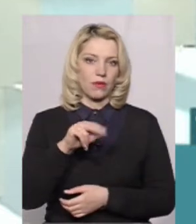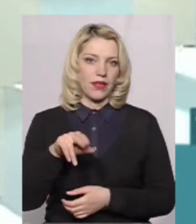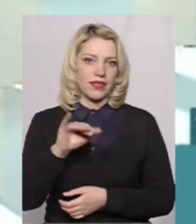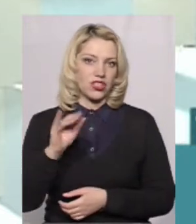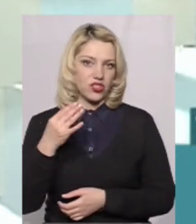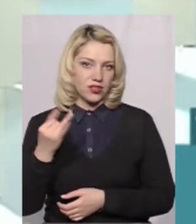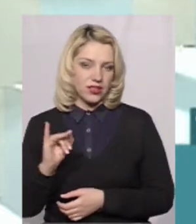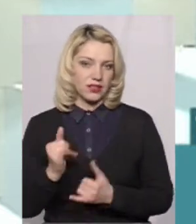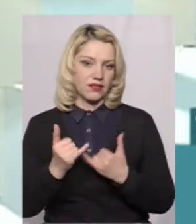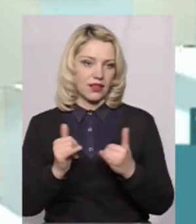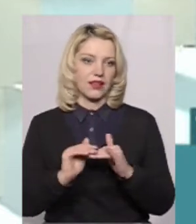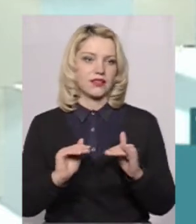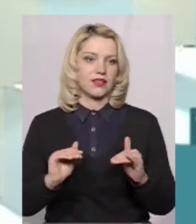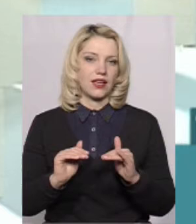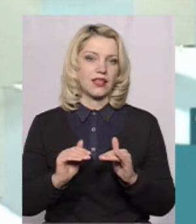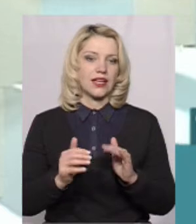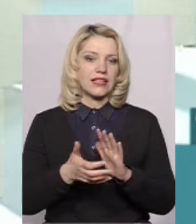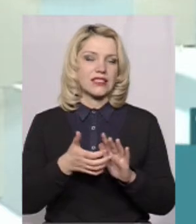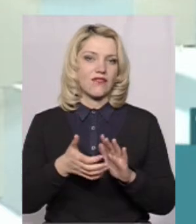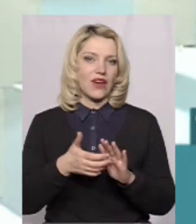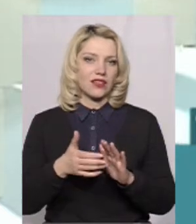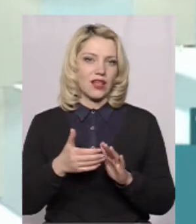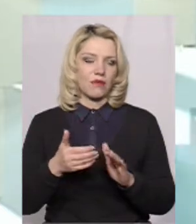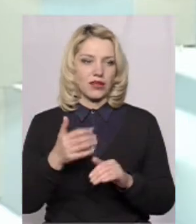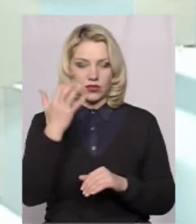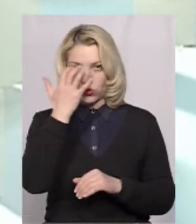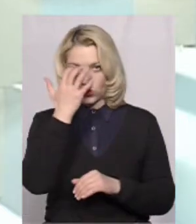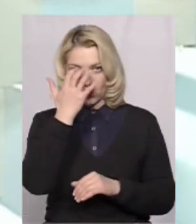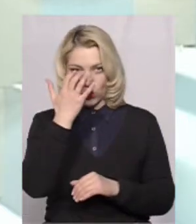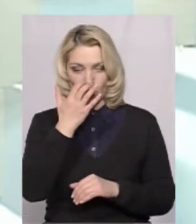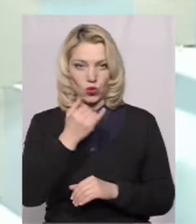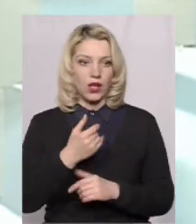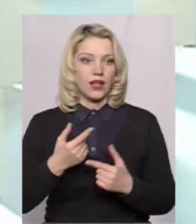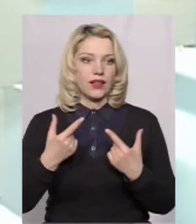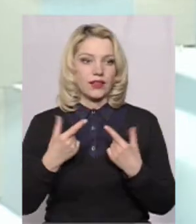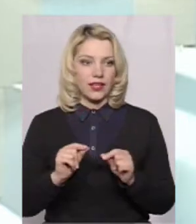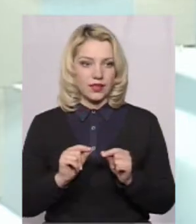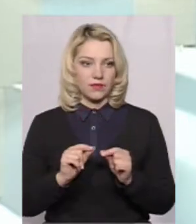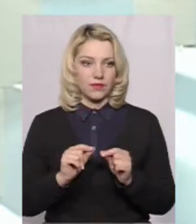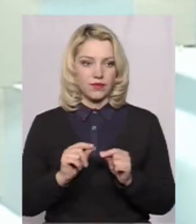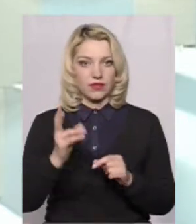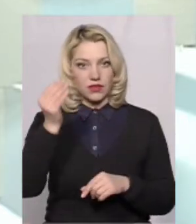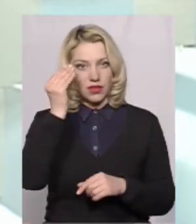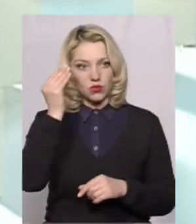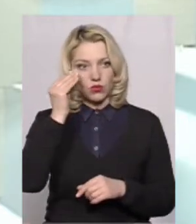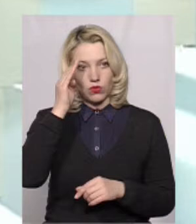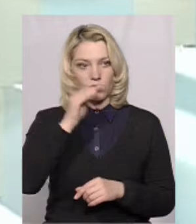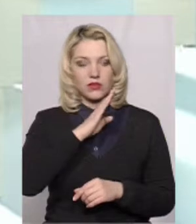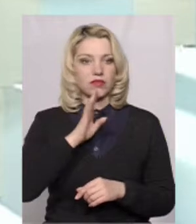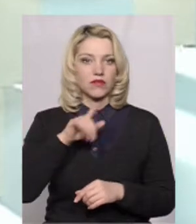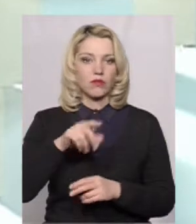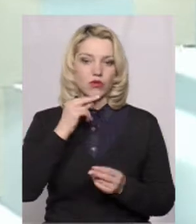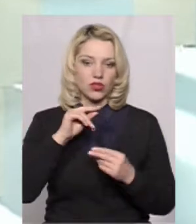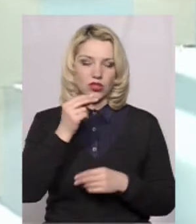для дітей з вадами органів зору, де, ну, на думку батьків, там